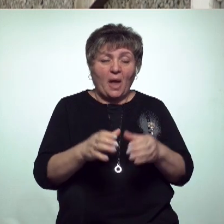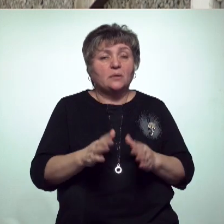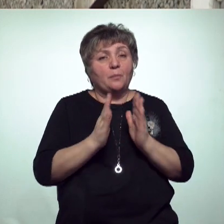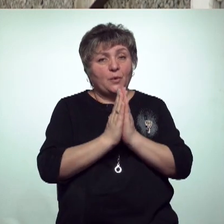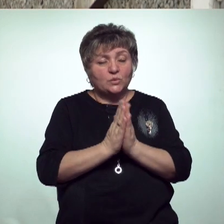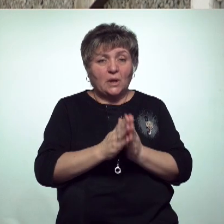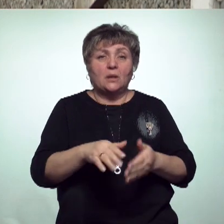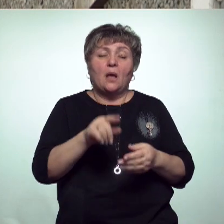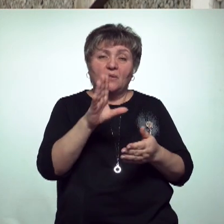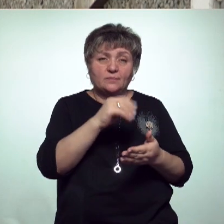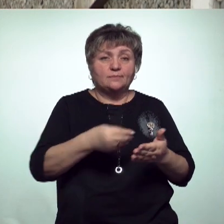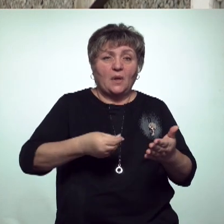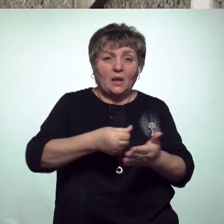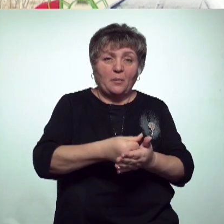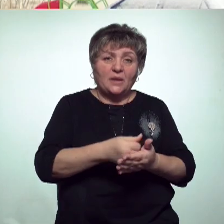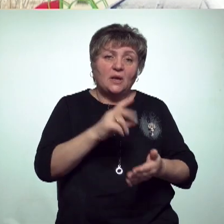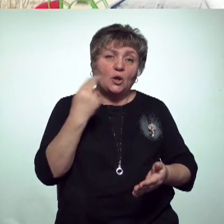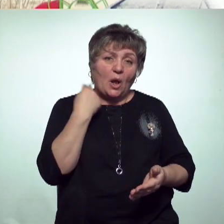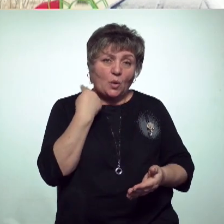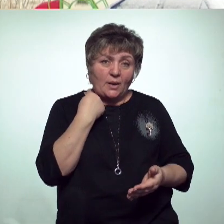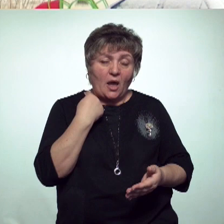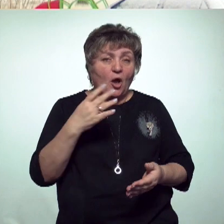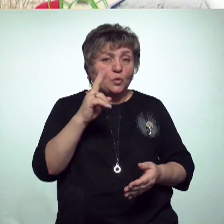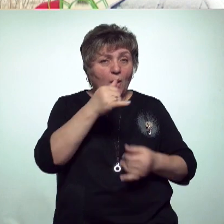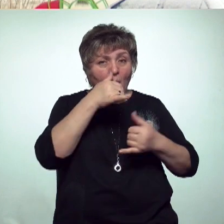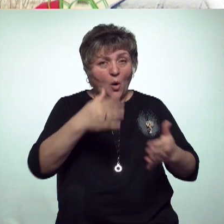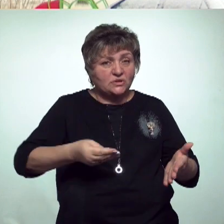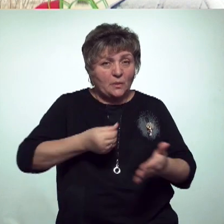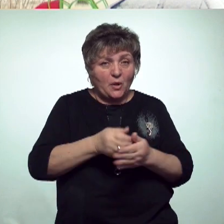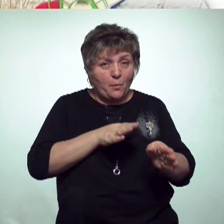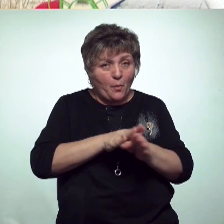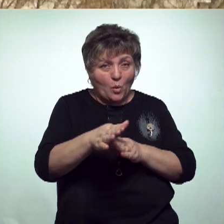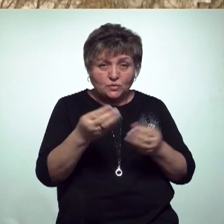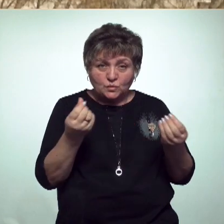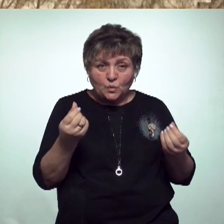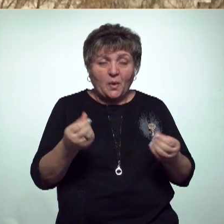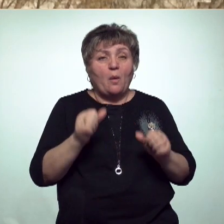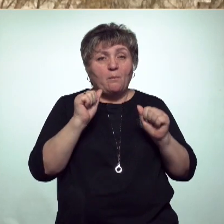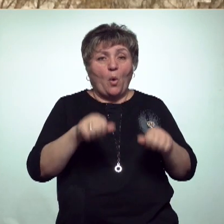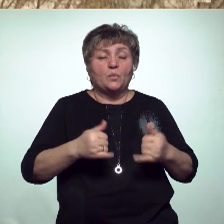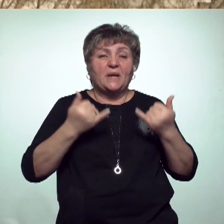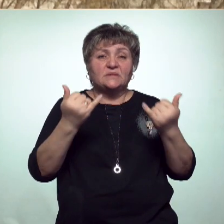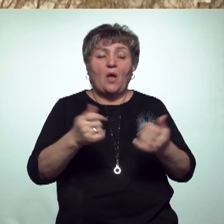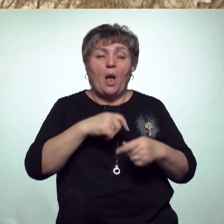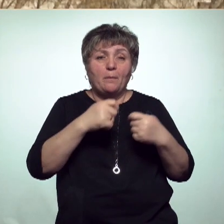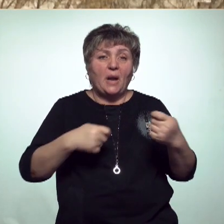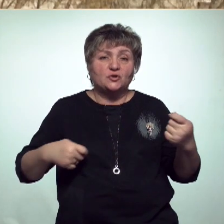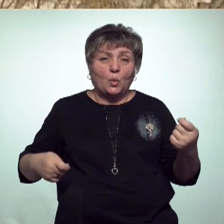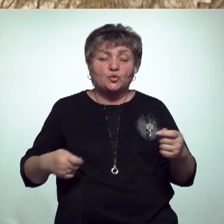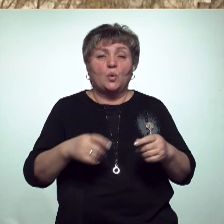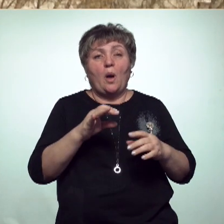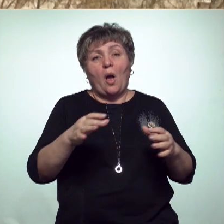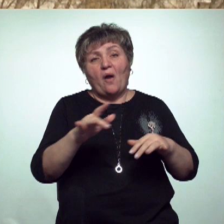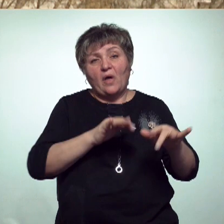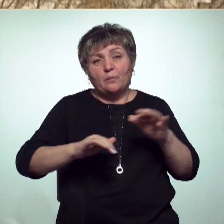рекомендуют рассчитаться с долгами. Тем, кто не может заплатить всю сумму целиком, «Энергосбыт» готов предоставить рассрочку платежа. Помочь в оформлении